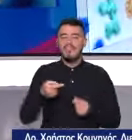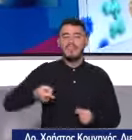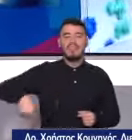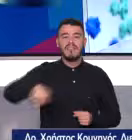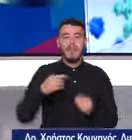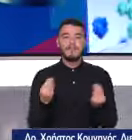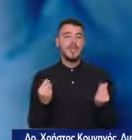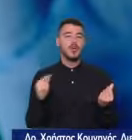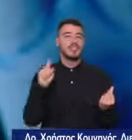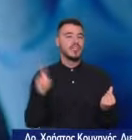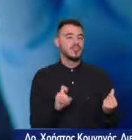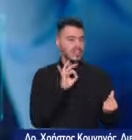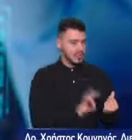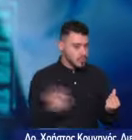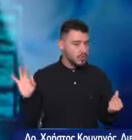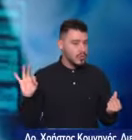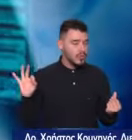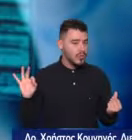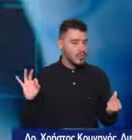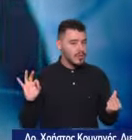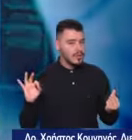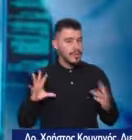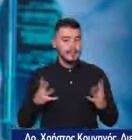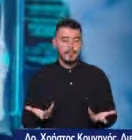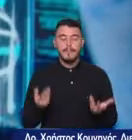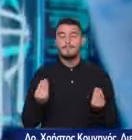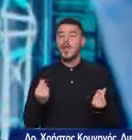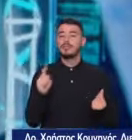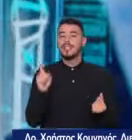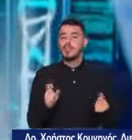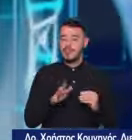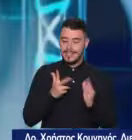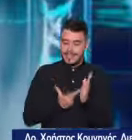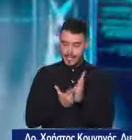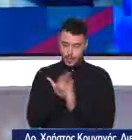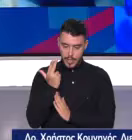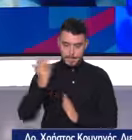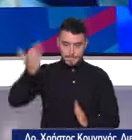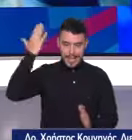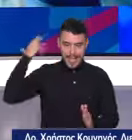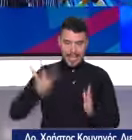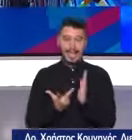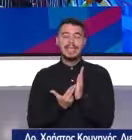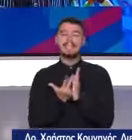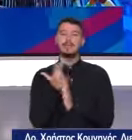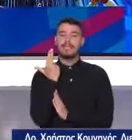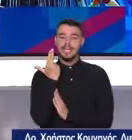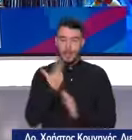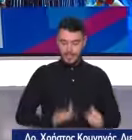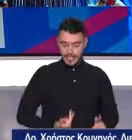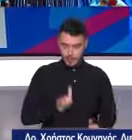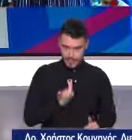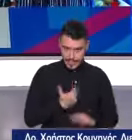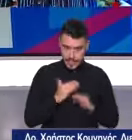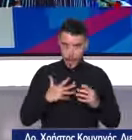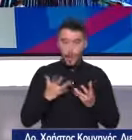ποιότητα ζωής. Όσο το δυνατόν, πιο καλή γίνεται. Τι σημαίνει αυτό. Όταν γινόταν το χειρουργείο παλιά με την ανοιχτή χειρουργική, είχαμε πολλές